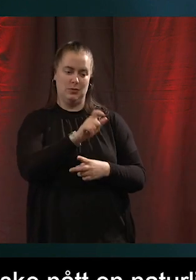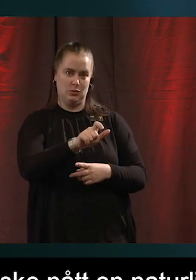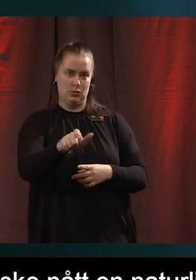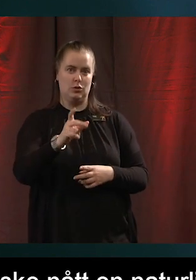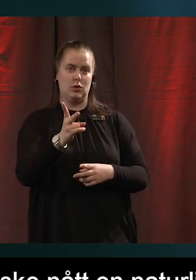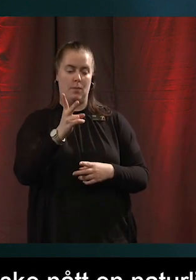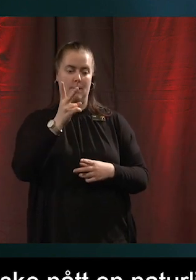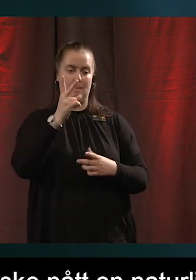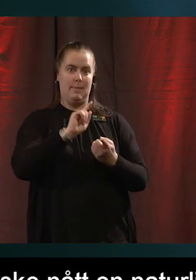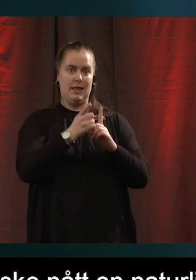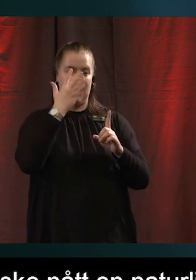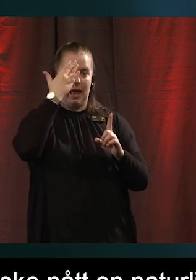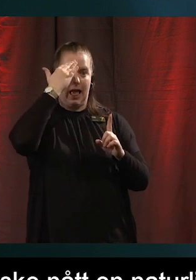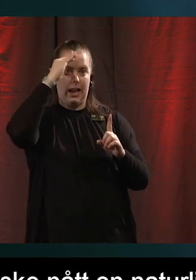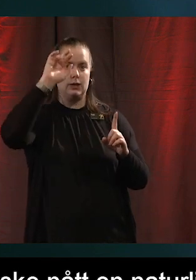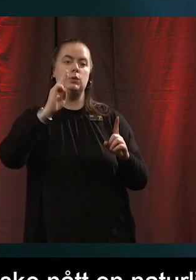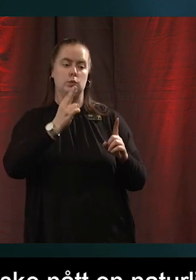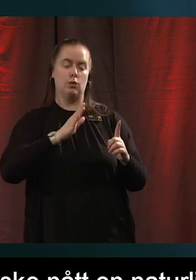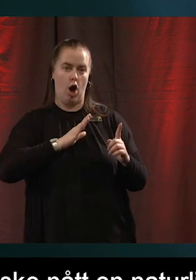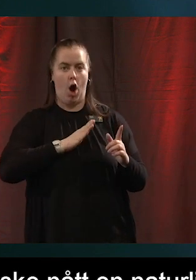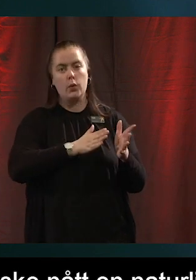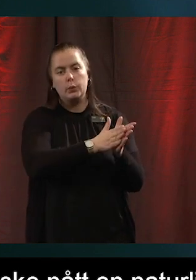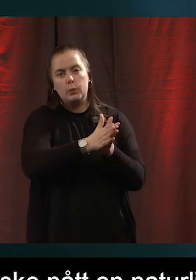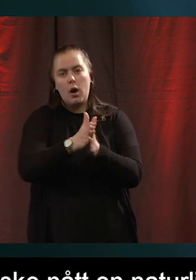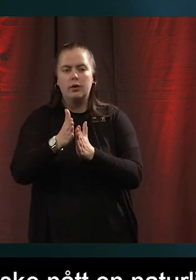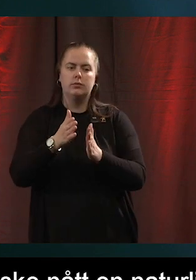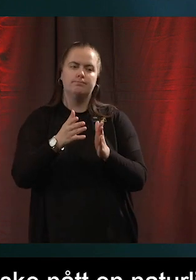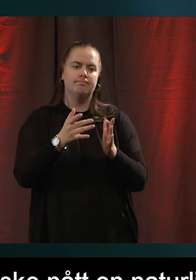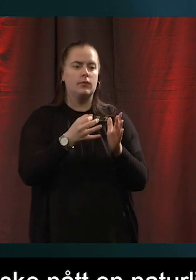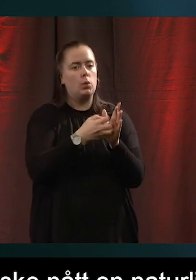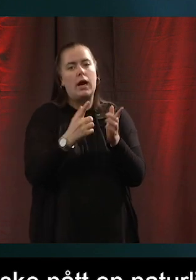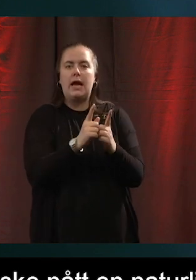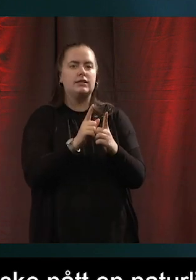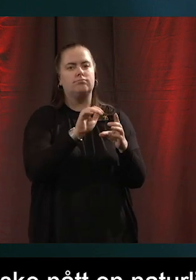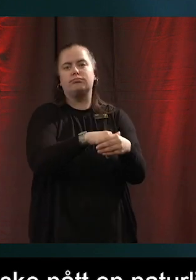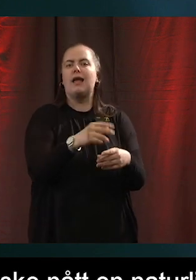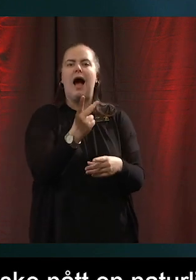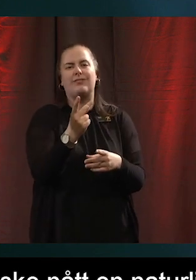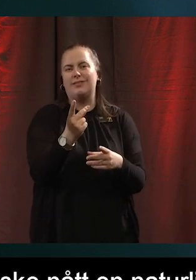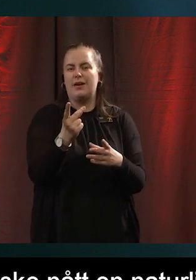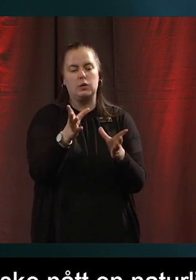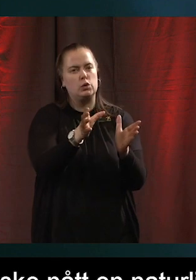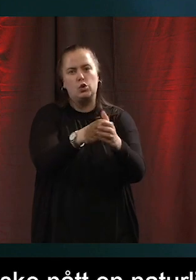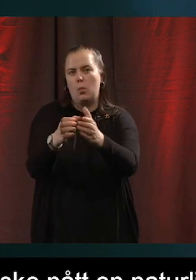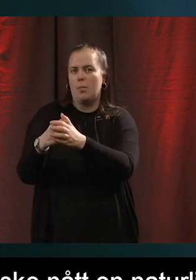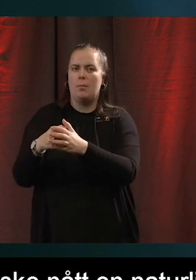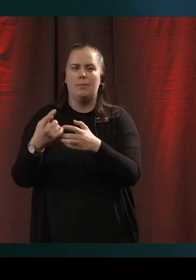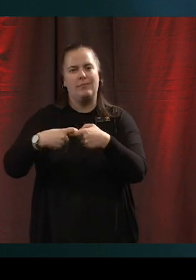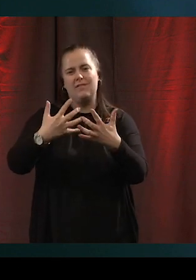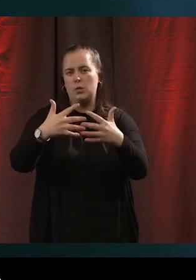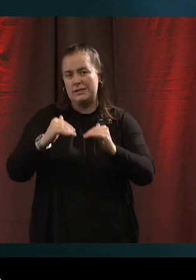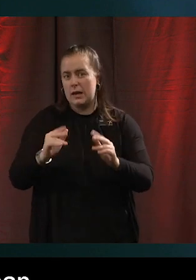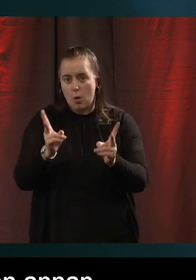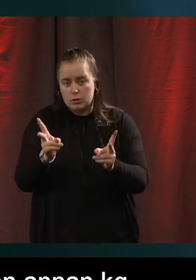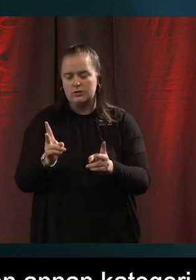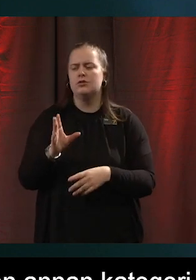har de här utmaningarna. Har de utmaningarna på grund av att de också tillhör någon annan kategori. Och nu forskar jag inte på äldre. Så det kanske finns